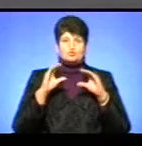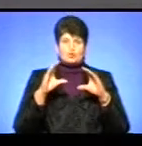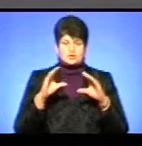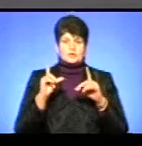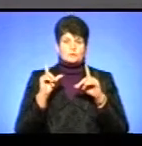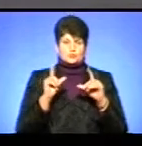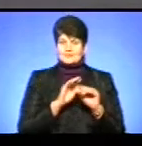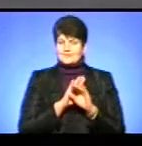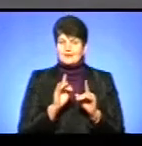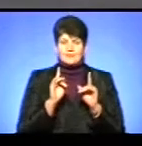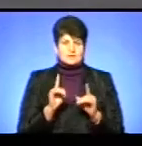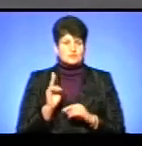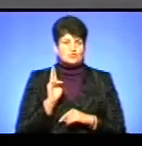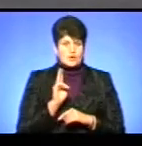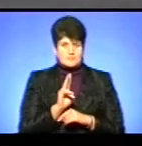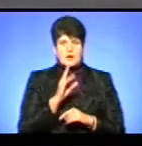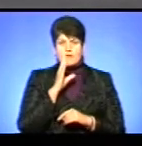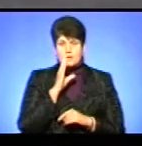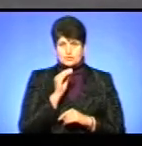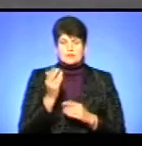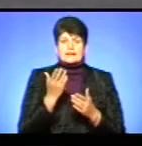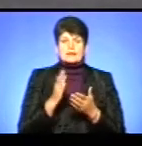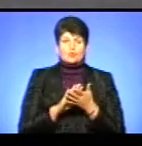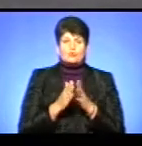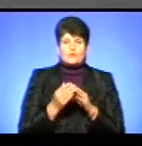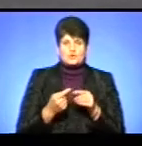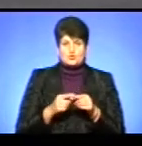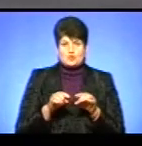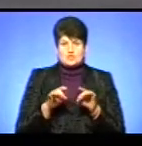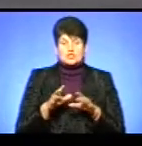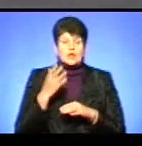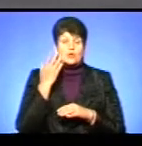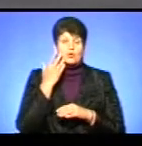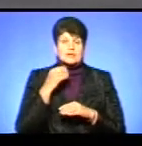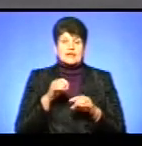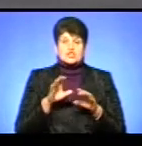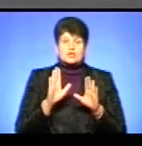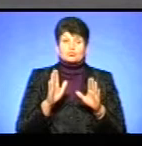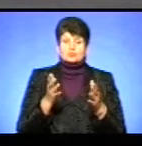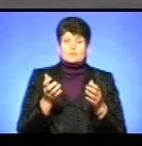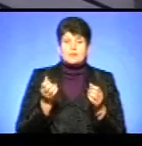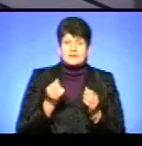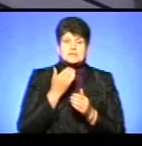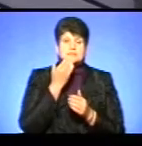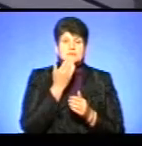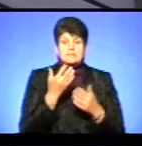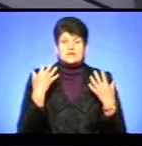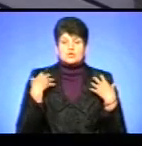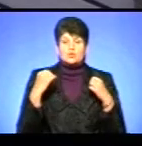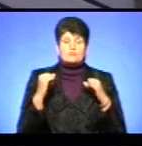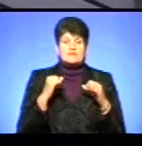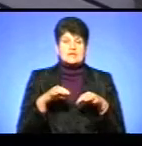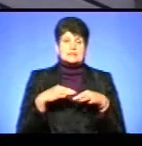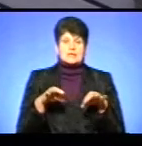лише в тролейбусах, а й в маршрутках. Власне, які передумови такого рішення і коли рішення будуть приймати, запитаємо начальника управління